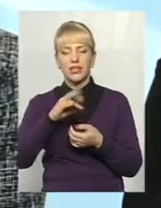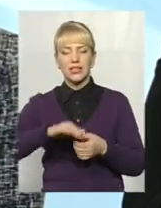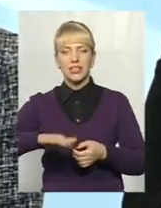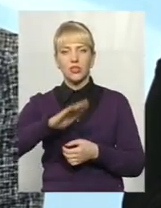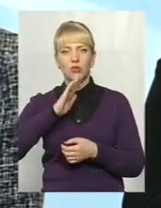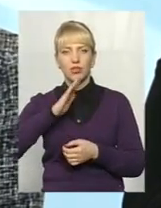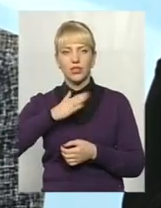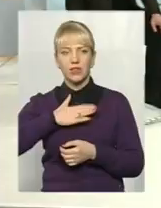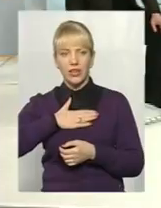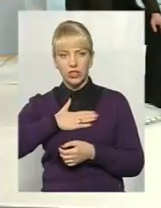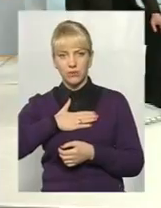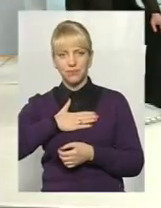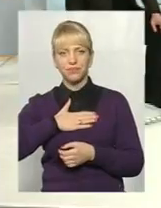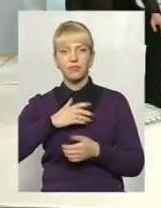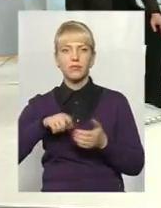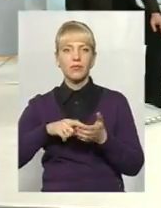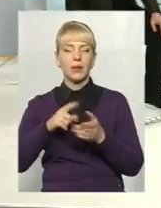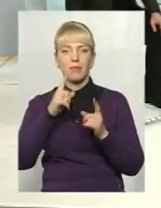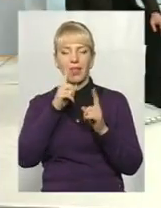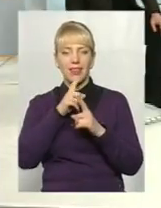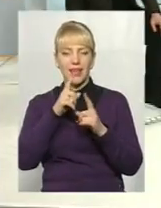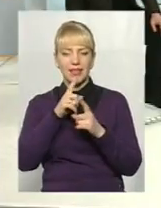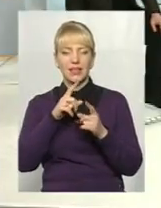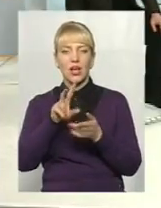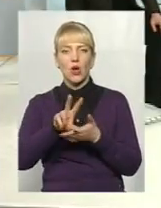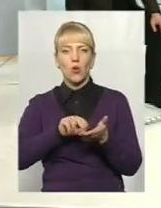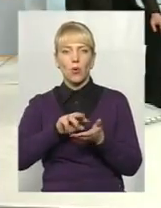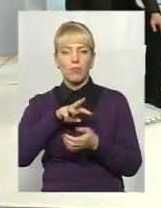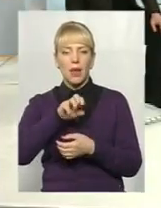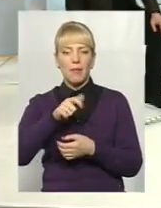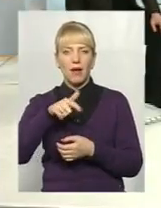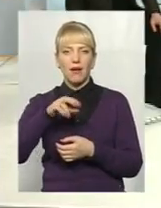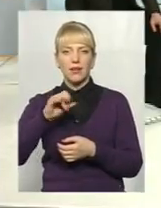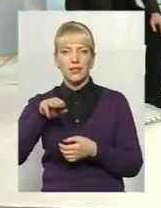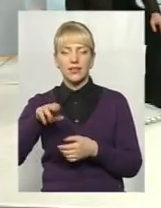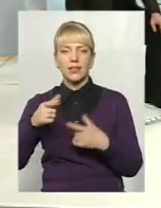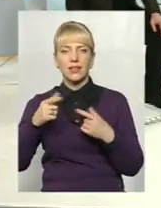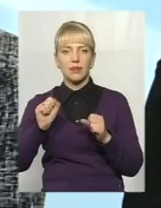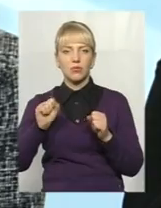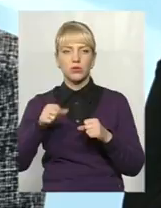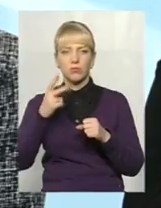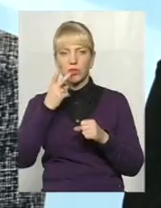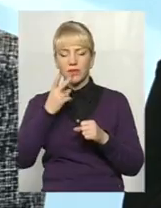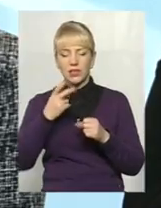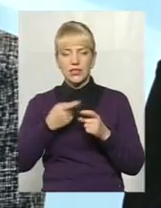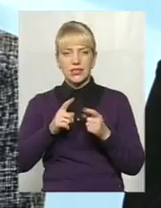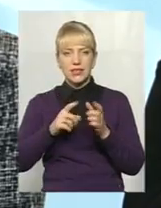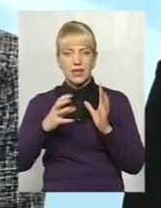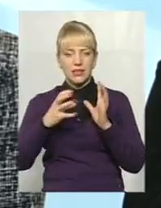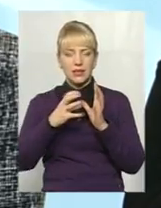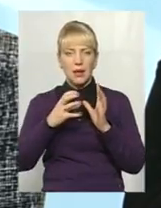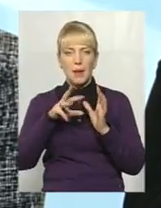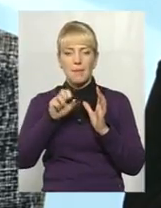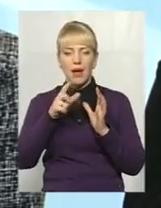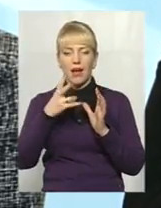маленькі копії цих магнітіків, де ви маєте можливість, переглядаючи цей магніт, побачити, дивлячись